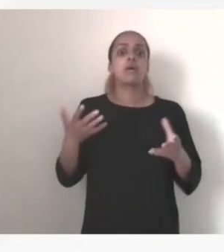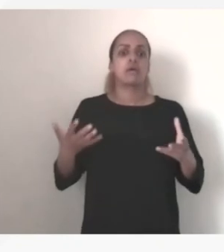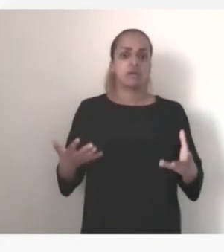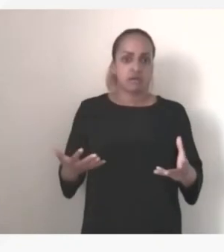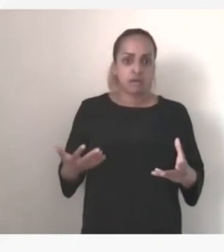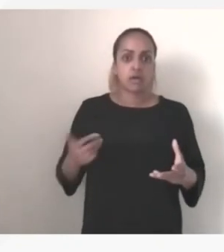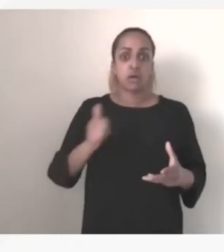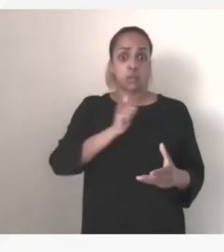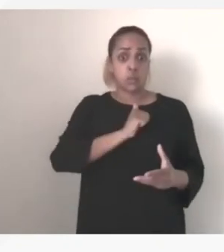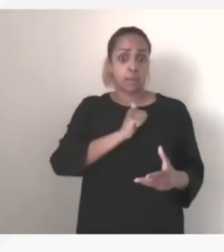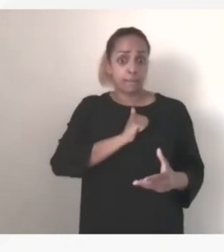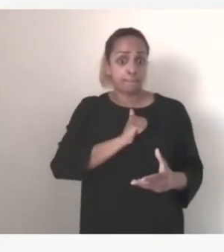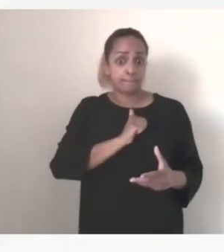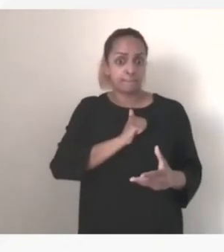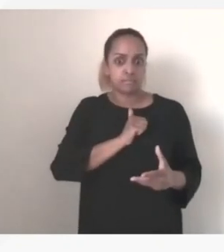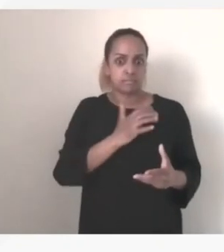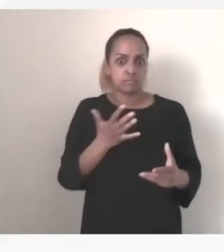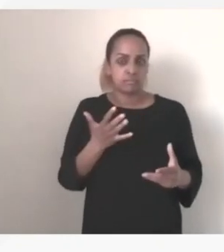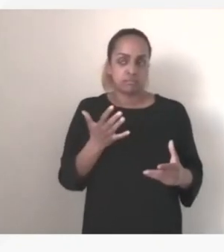-même du reste à ce qu'il était je dirais